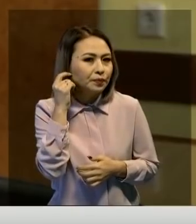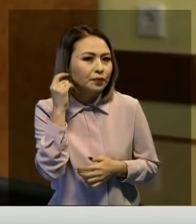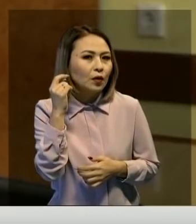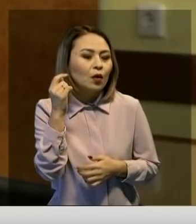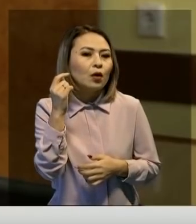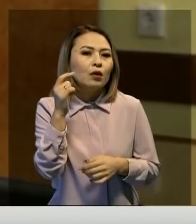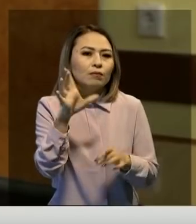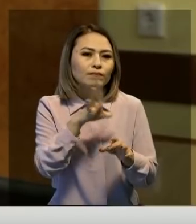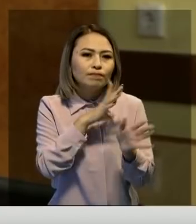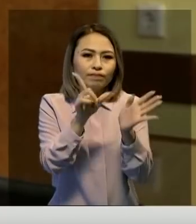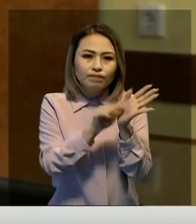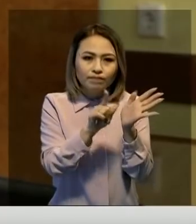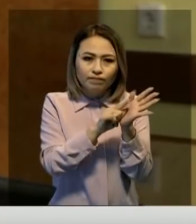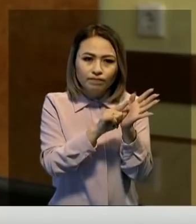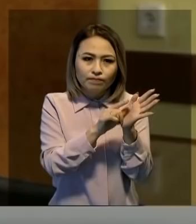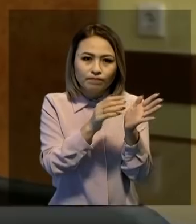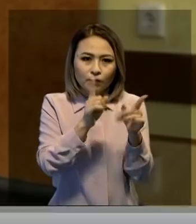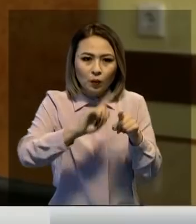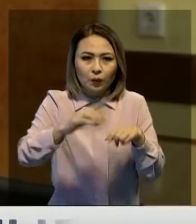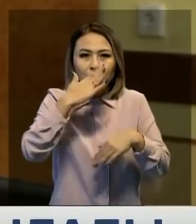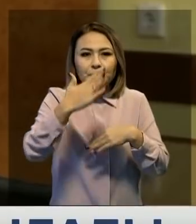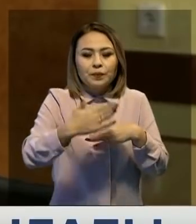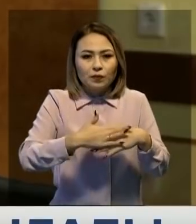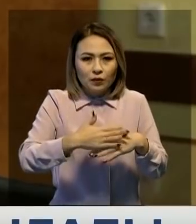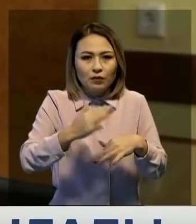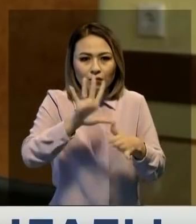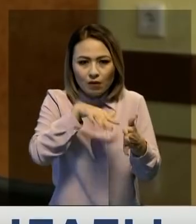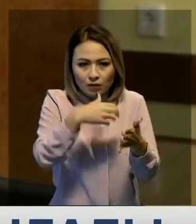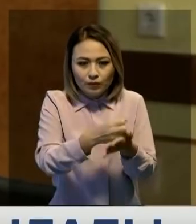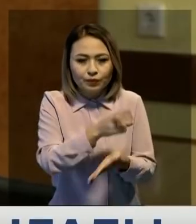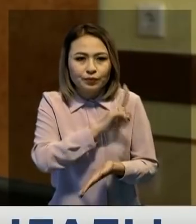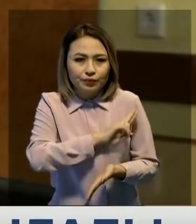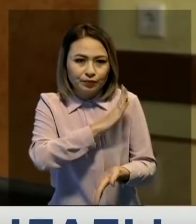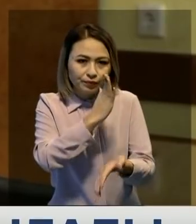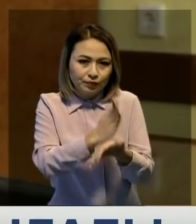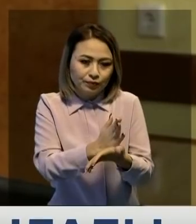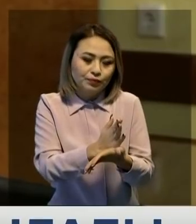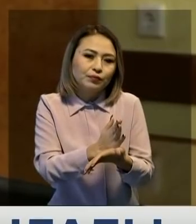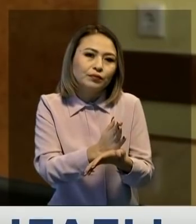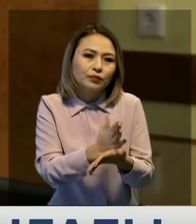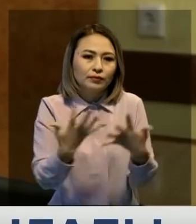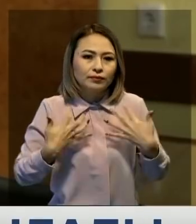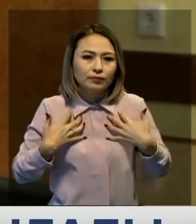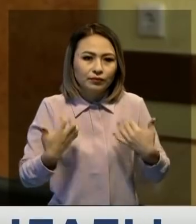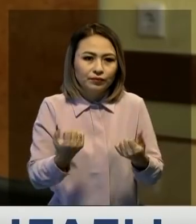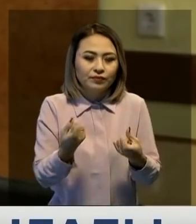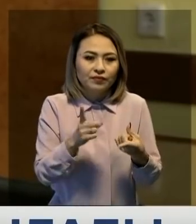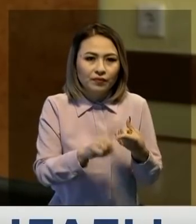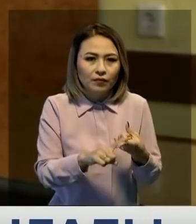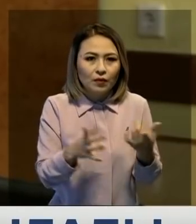Біразы зенетке шыққан мамандар әлігін көден жұмыс істеватқандардыға бар. Ең солына байланыстыл.